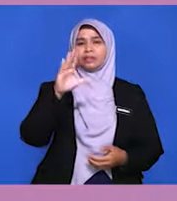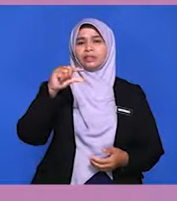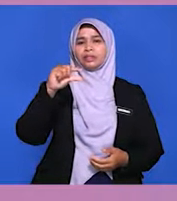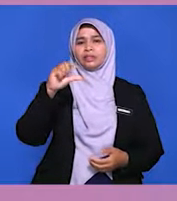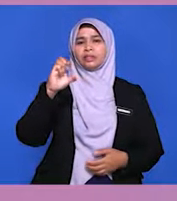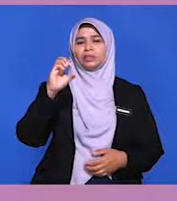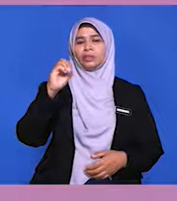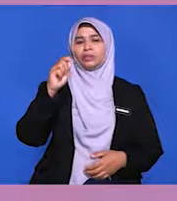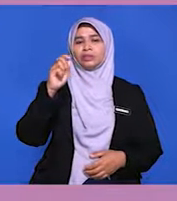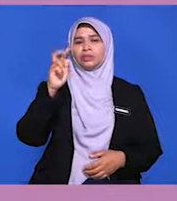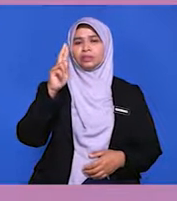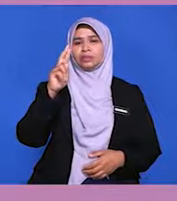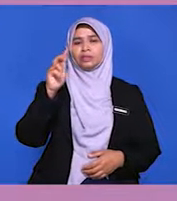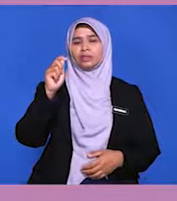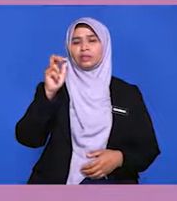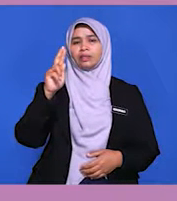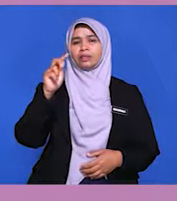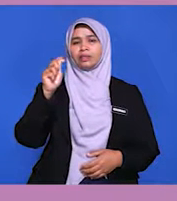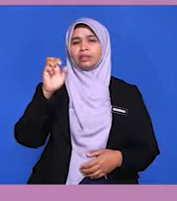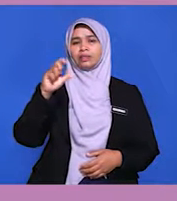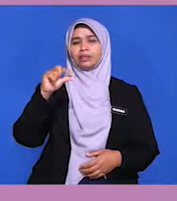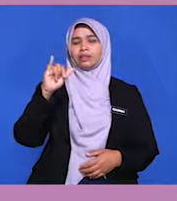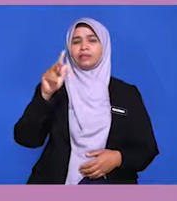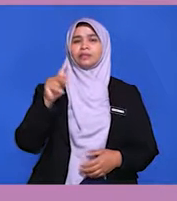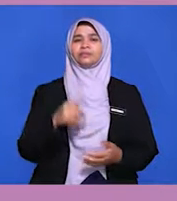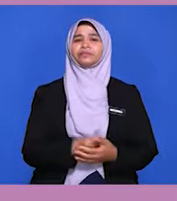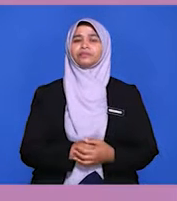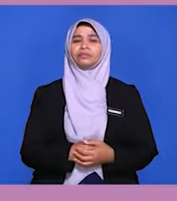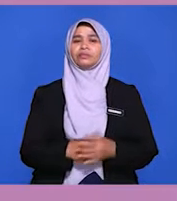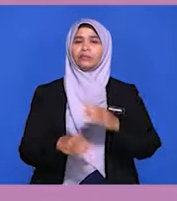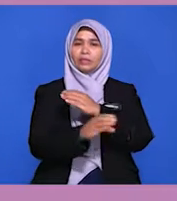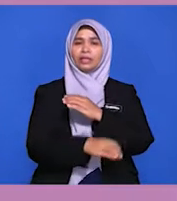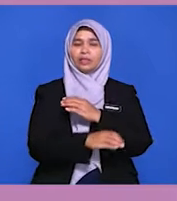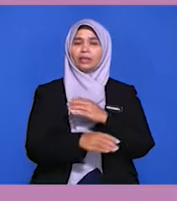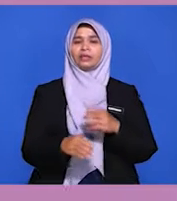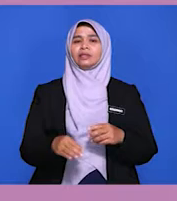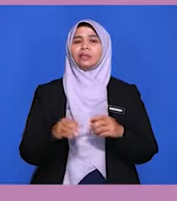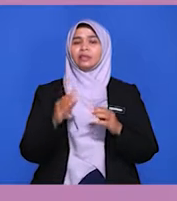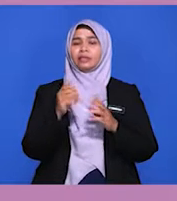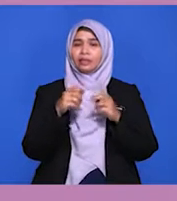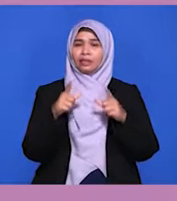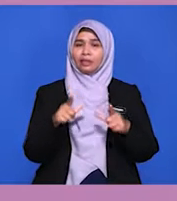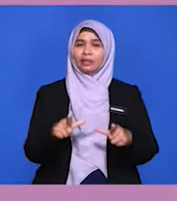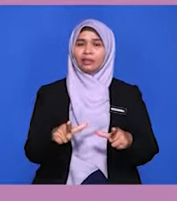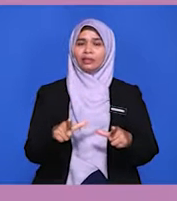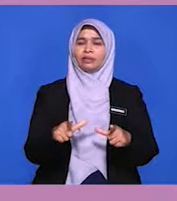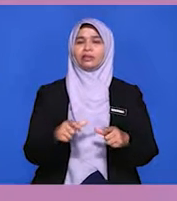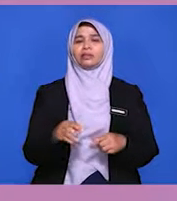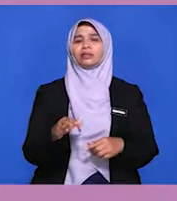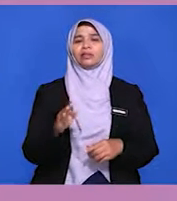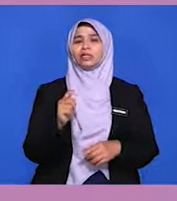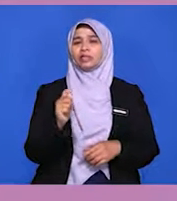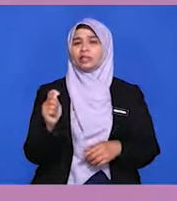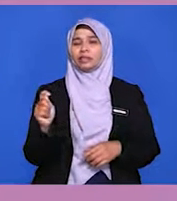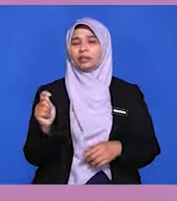geostrategik atau geopolitik. Kedudukan negara yang strategik di laluan perdagangan timur dan barat